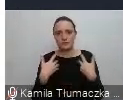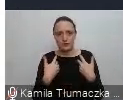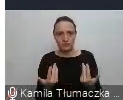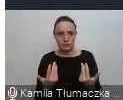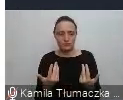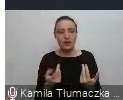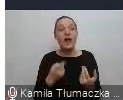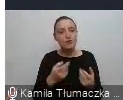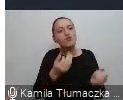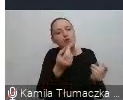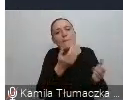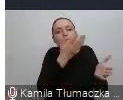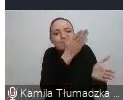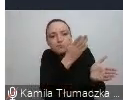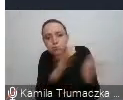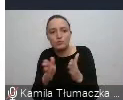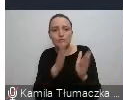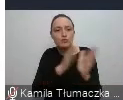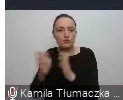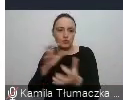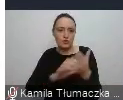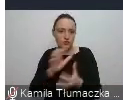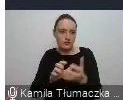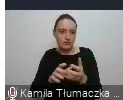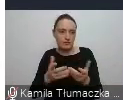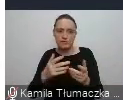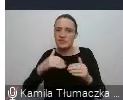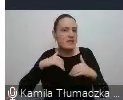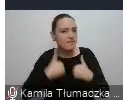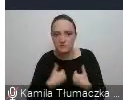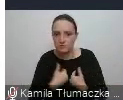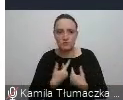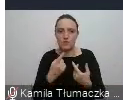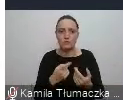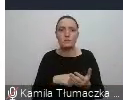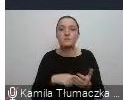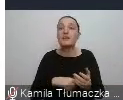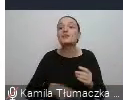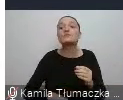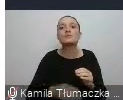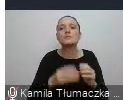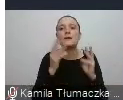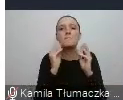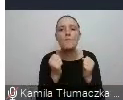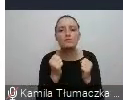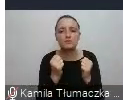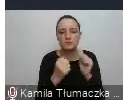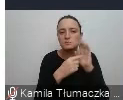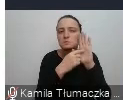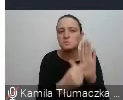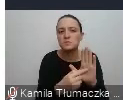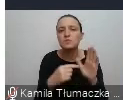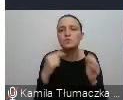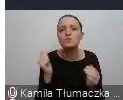nie poradzili. A co najważniejsze i co się chyba ujawnia tak najbardziej wyraźnie, i to też powiem za chwilkę,